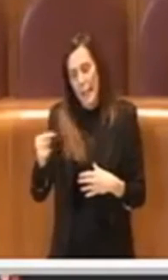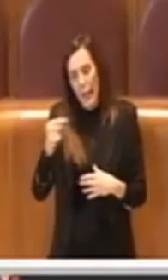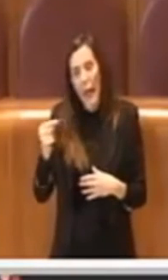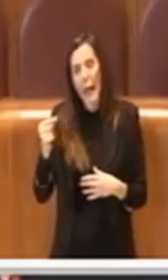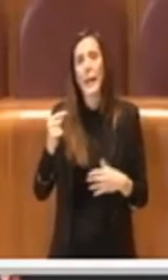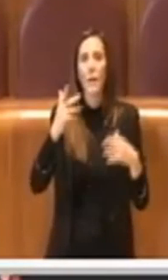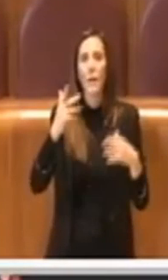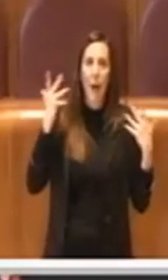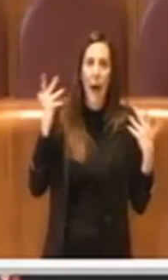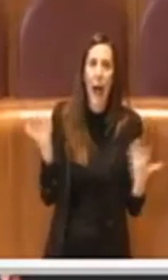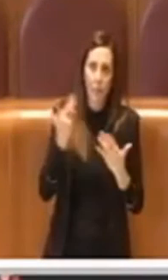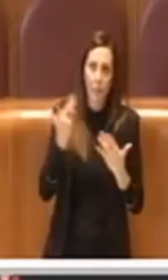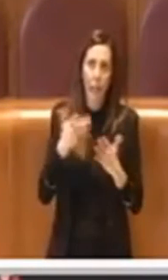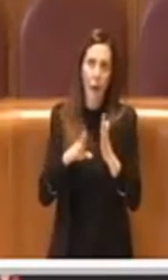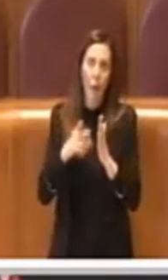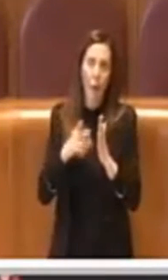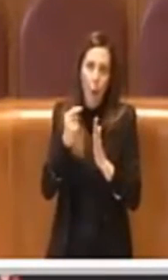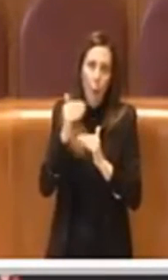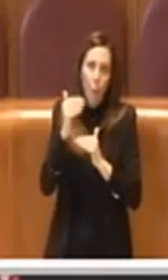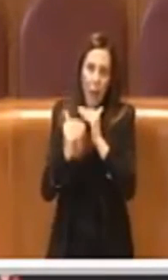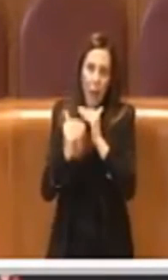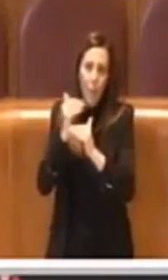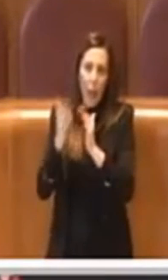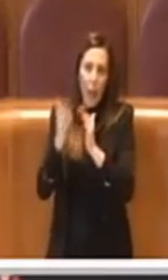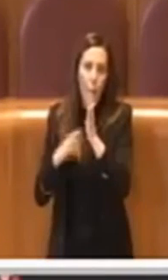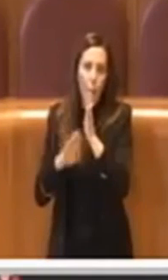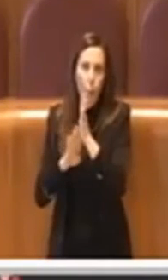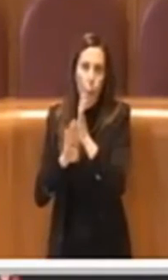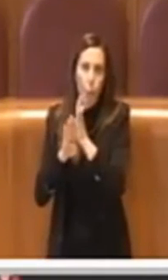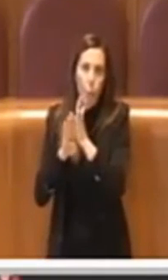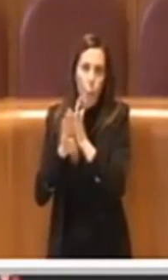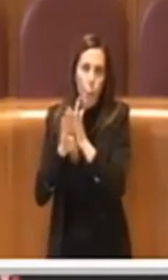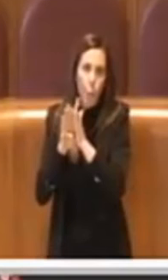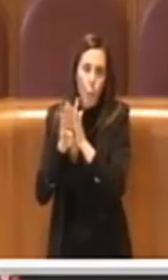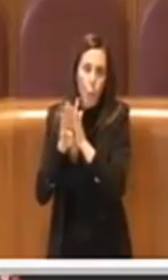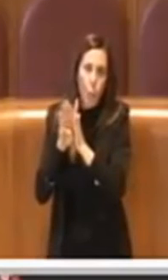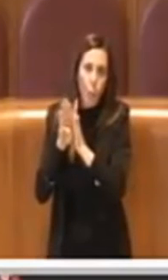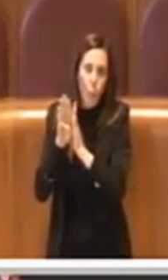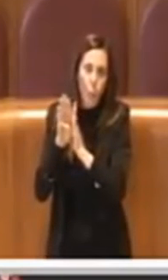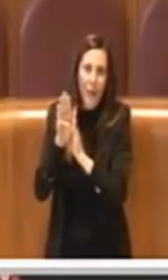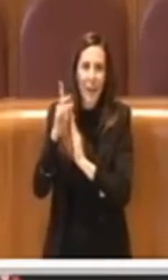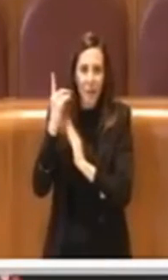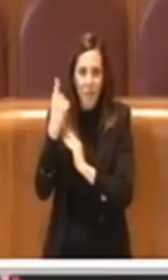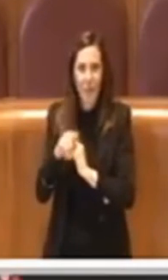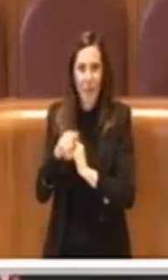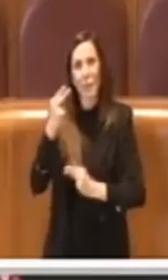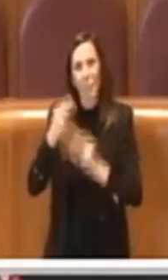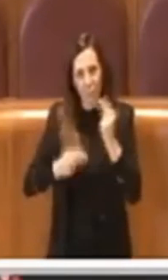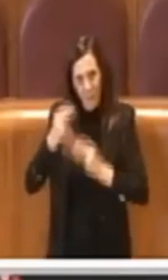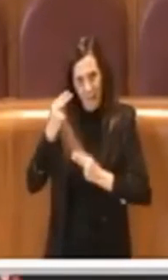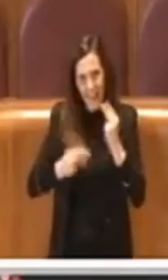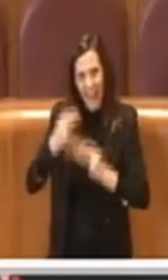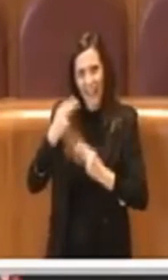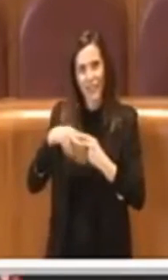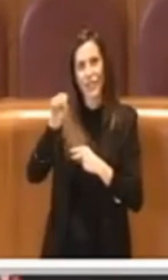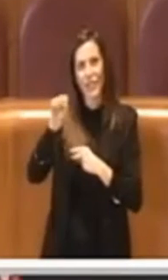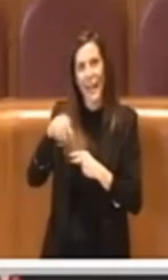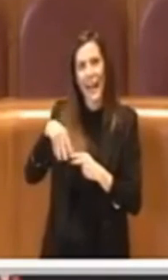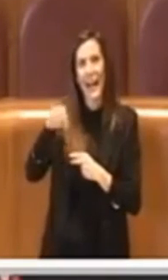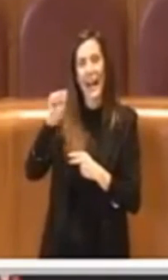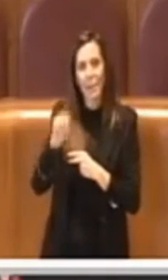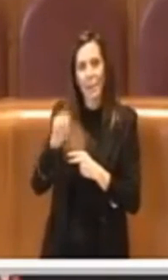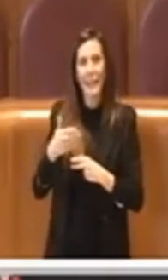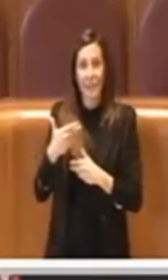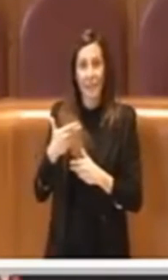in risalita, lì ci sarebbe da dire tantissimo anche sulla questione dei bilanci di Ama che presto